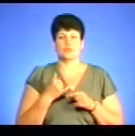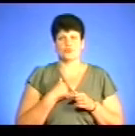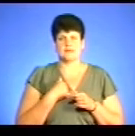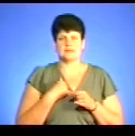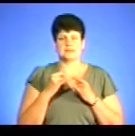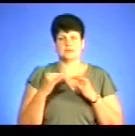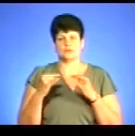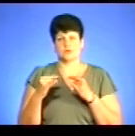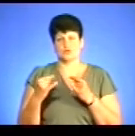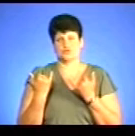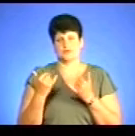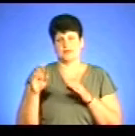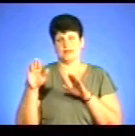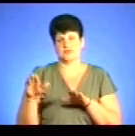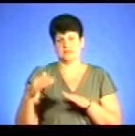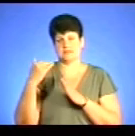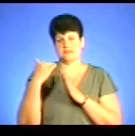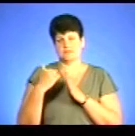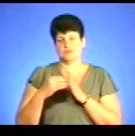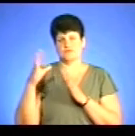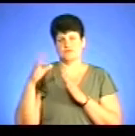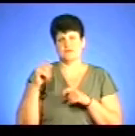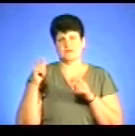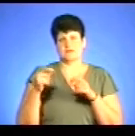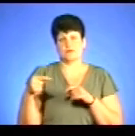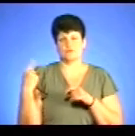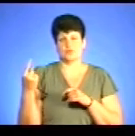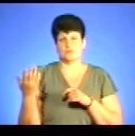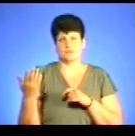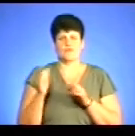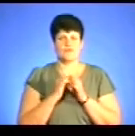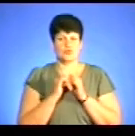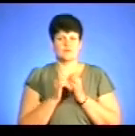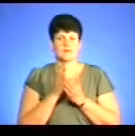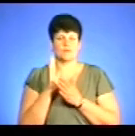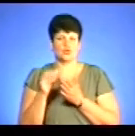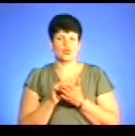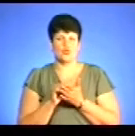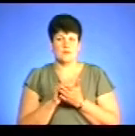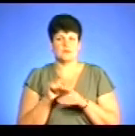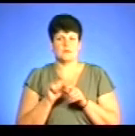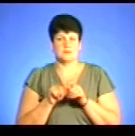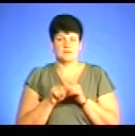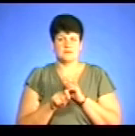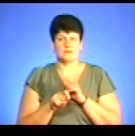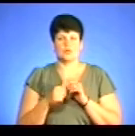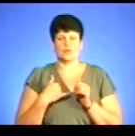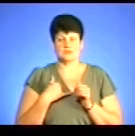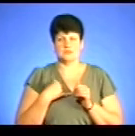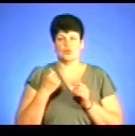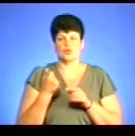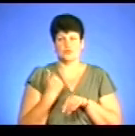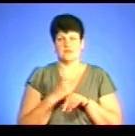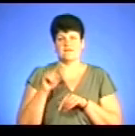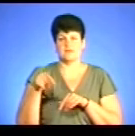на столі сьогодні лежить список всіх фестивалів Тернопільської області. І з кожного має бути якийсь документ, що ви перевірили? нас основна вимога,